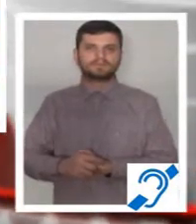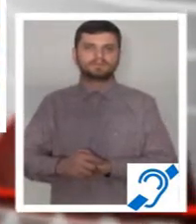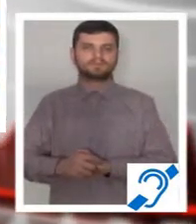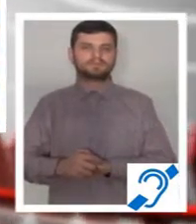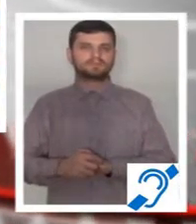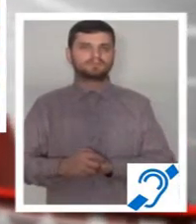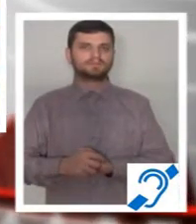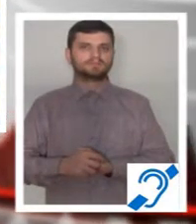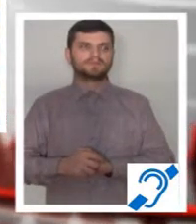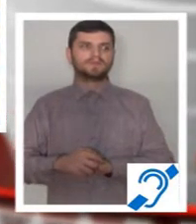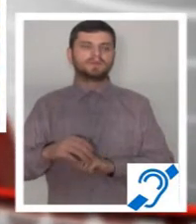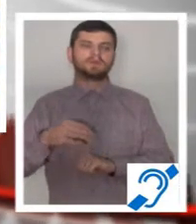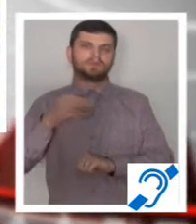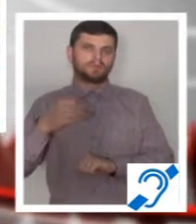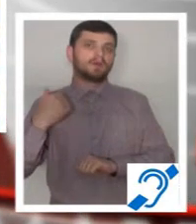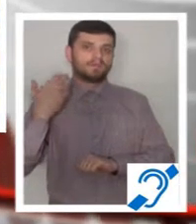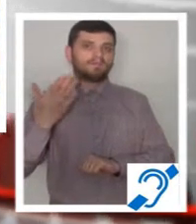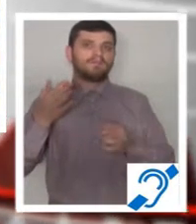cred că va fi o luptă reală între